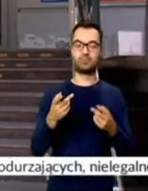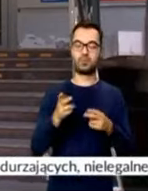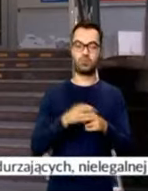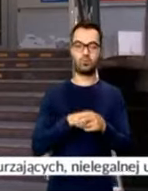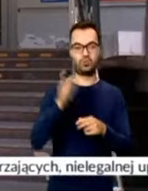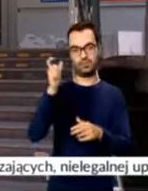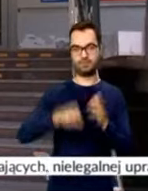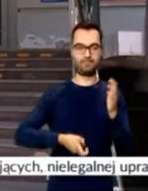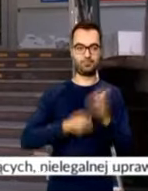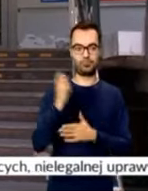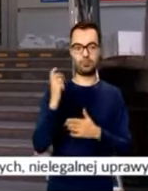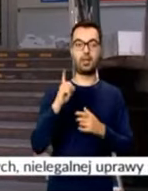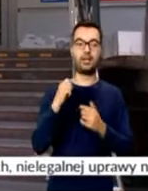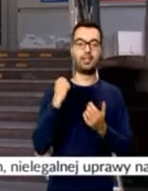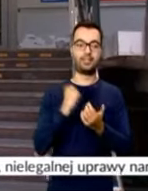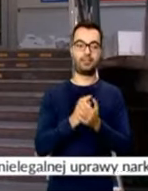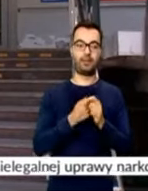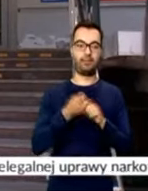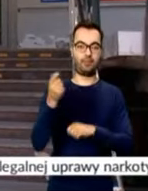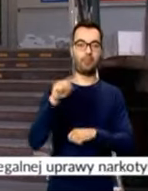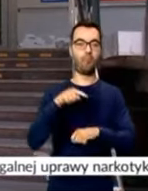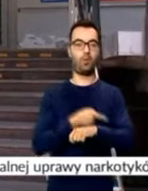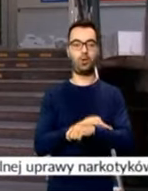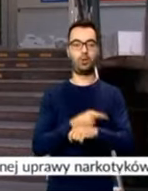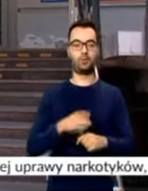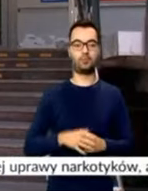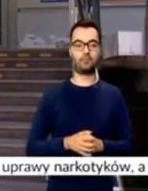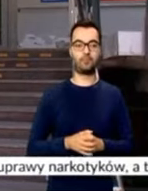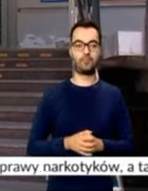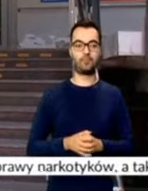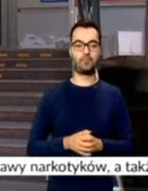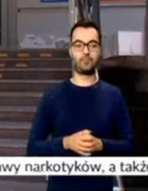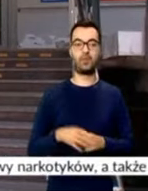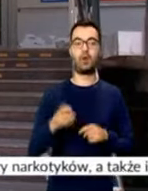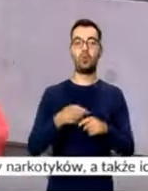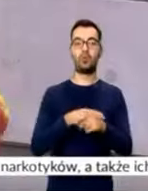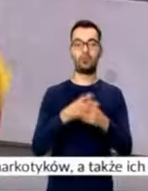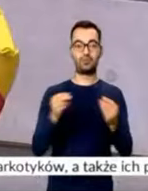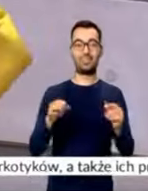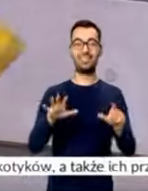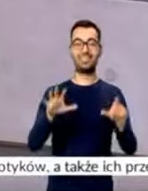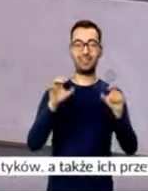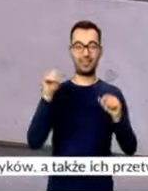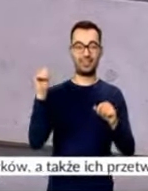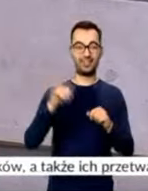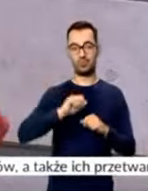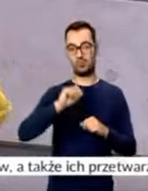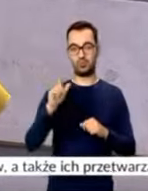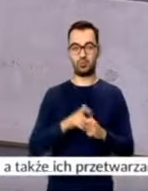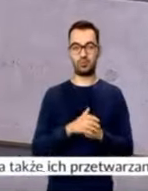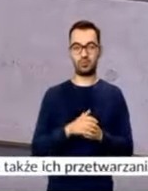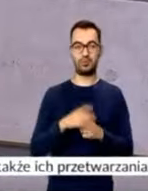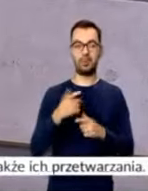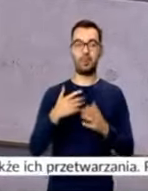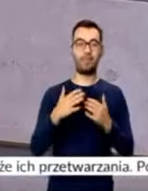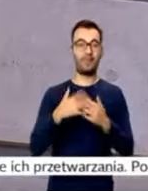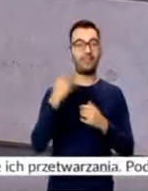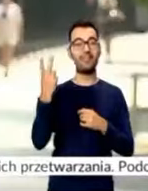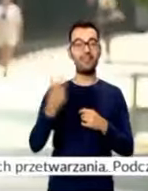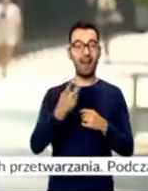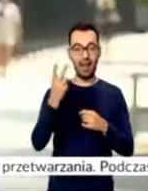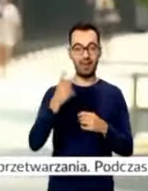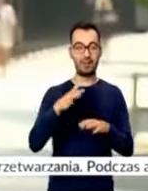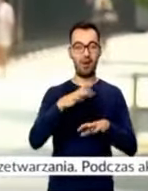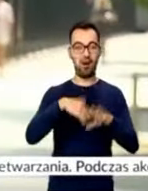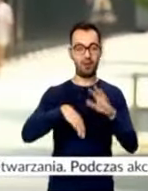urzędnik został zwolniony, a sprawa trafiła do prokuratury. Z urzędu wyparowało ponad 700 tysięcy złotych. Proceder trwał niemal dwa lata.